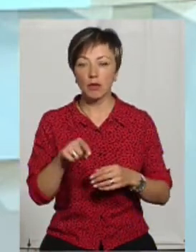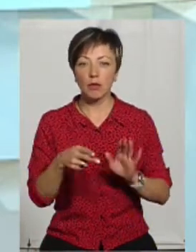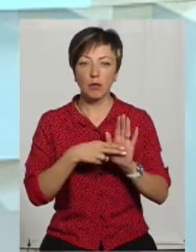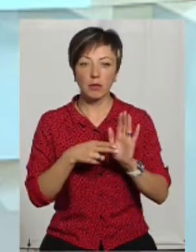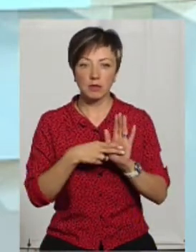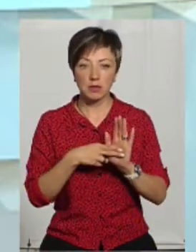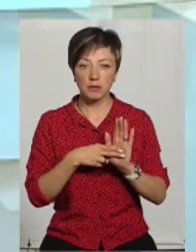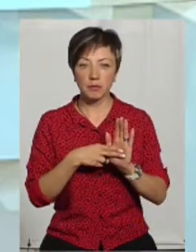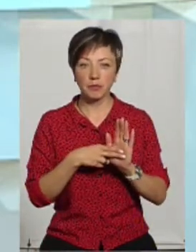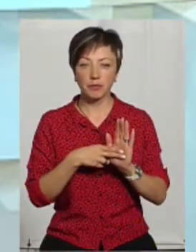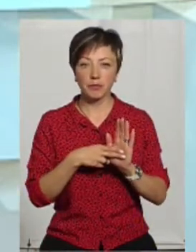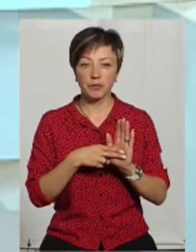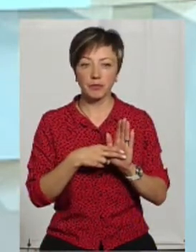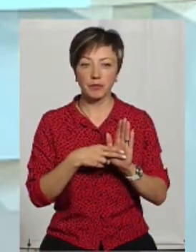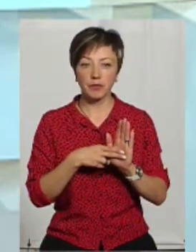де вони прописані.